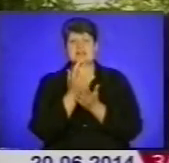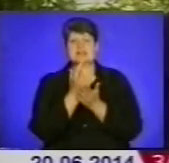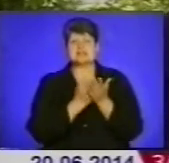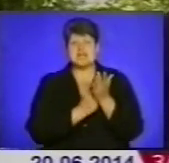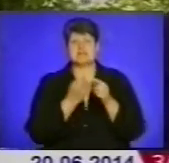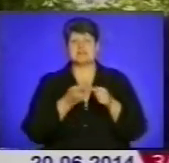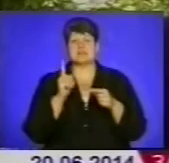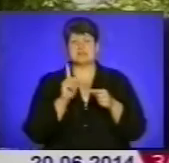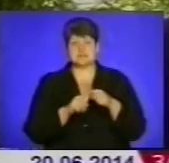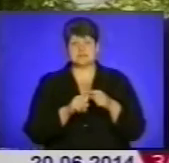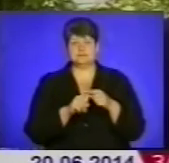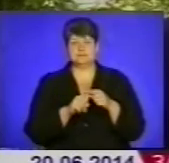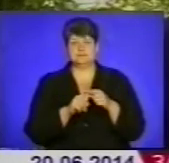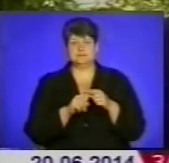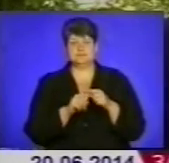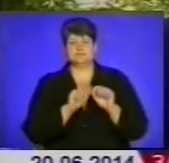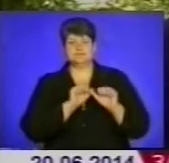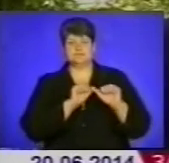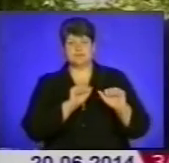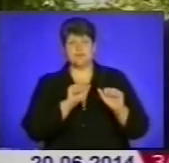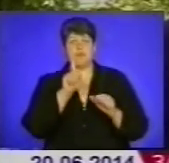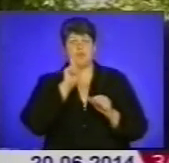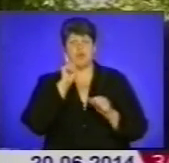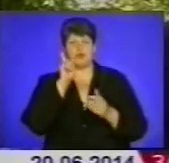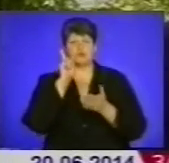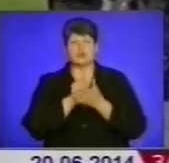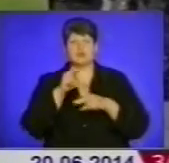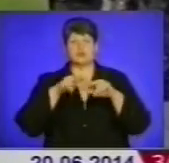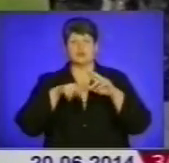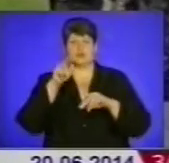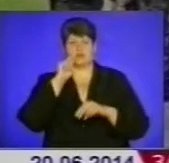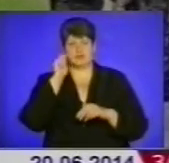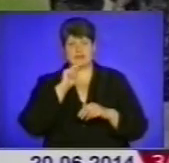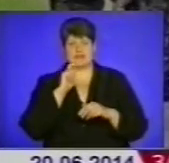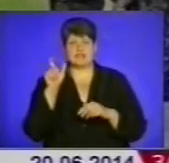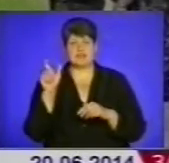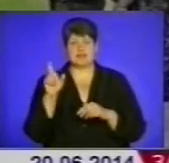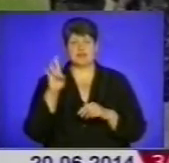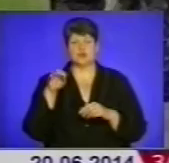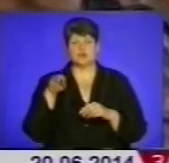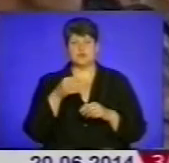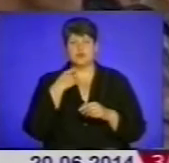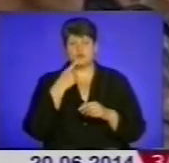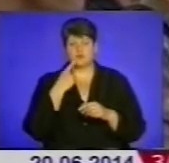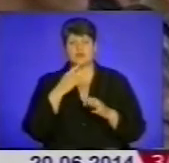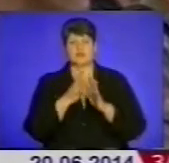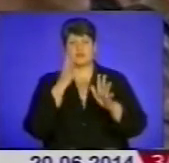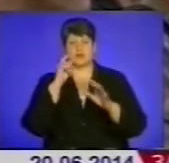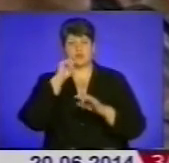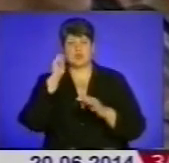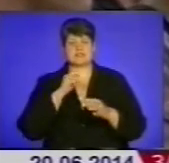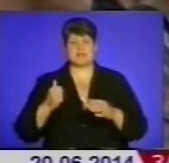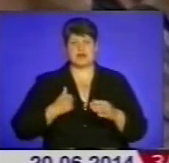тил, тому що молодь має будувати Україну. Євген Литовець каже, у рядах української армії